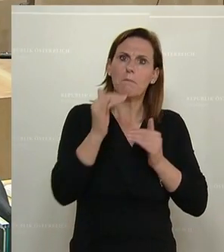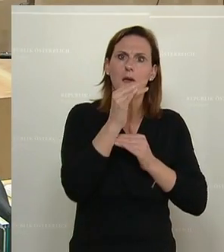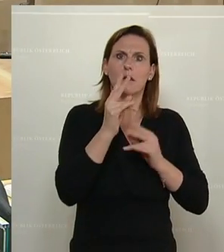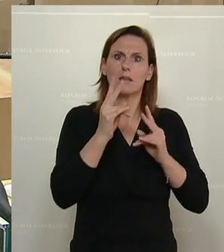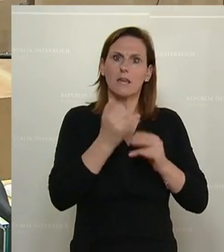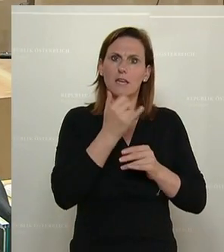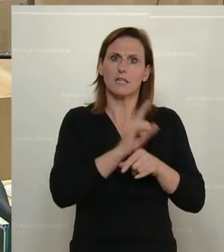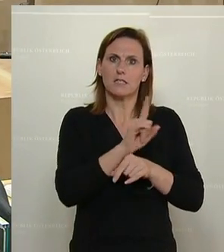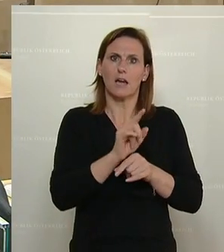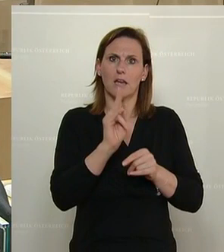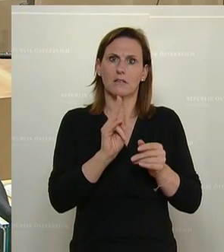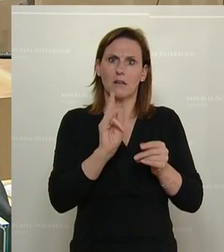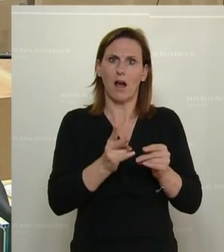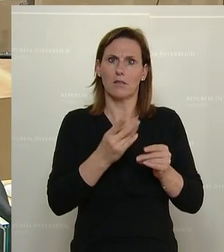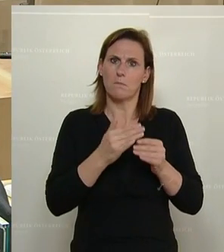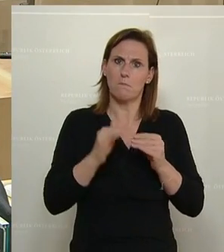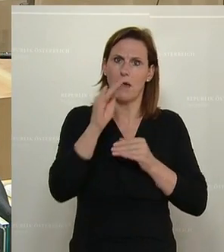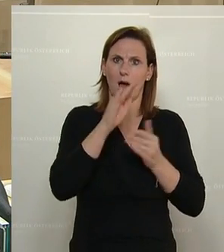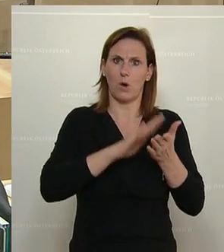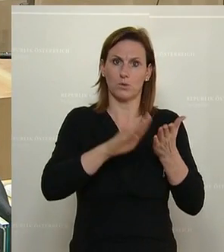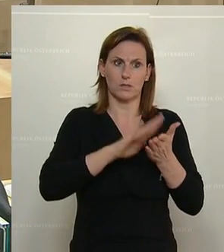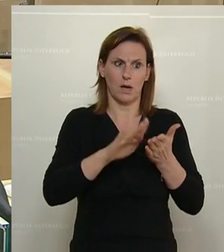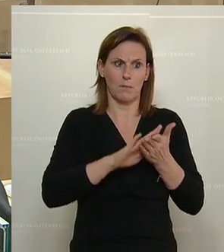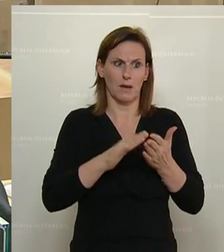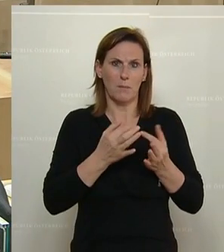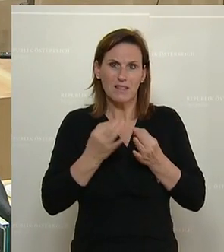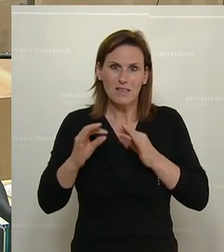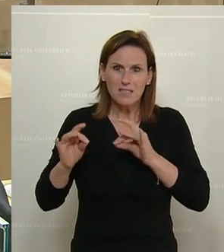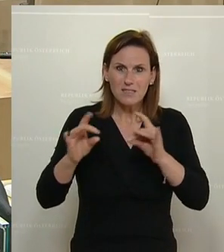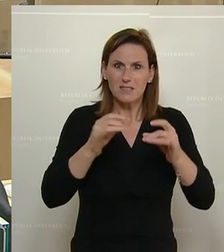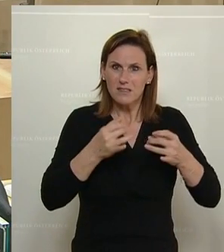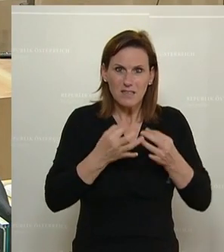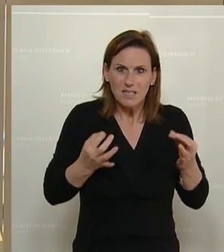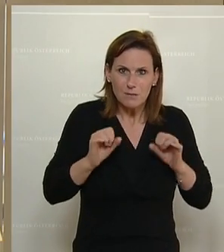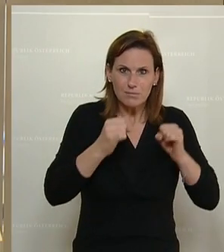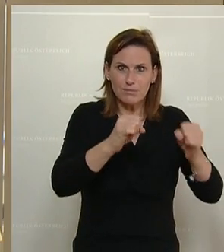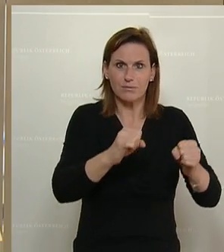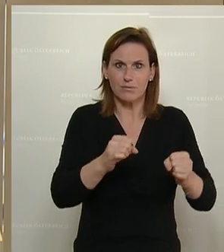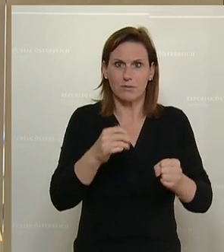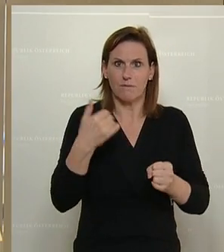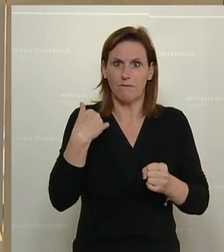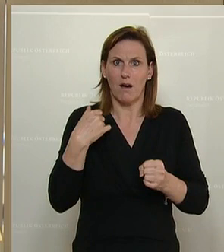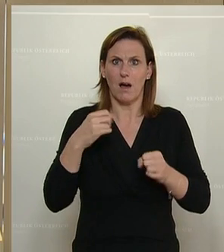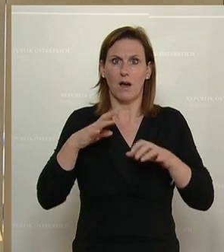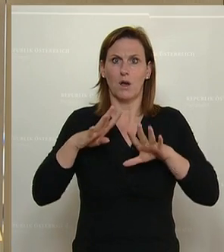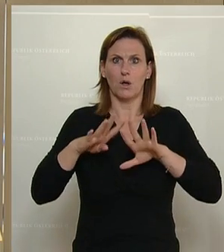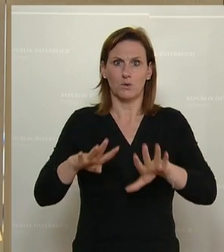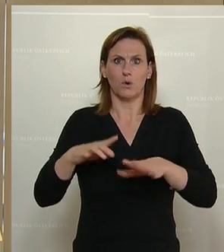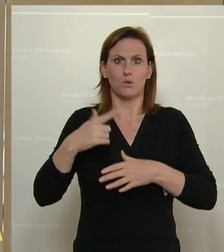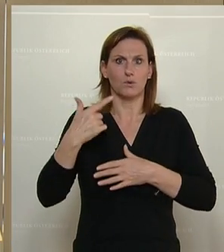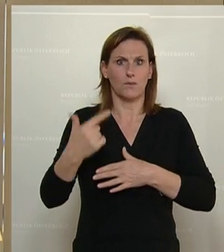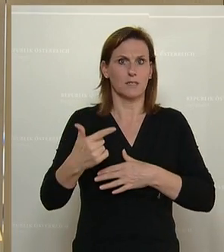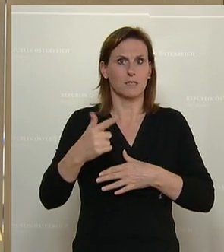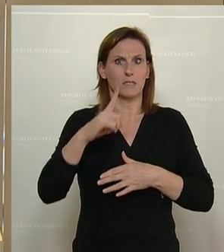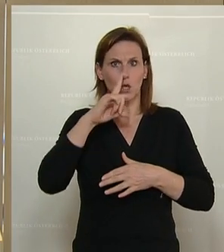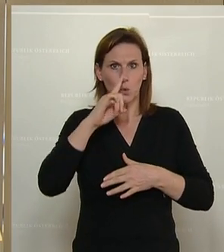jederzeit mehr in die Hand nehmen können. Diesen Worten sind aber wieder keine Daten gefolgt. Am 29.07. Ministerratsvortrag